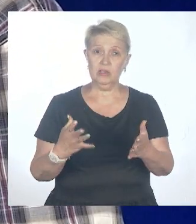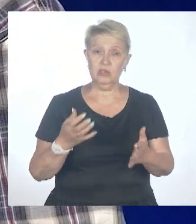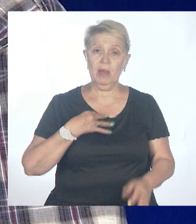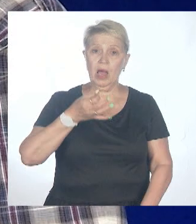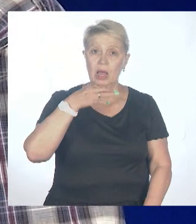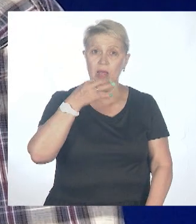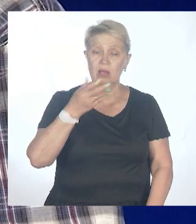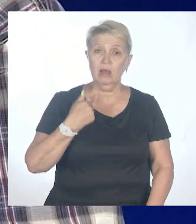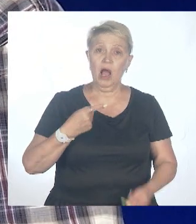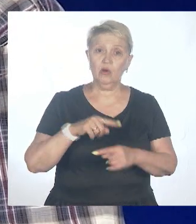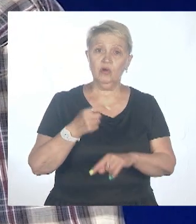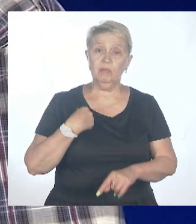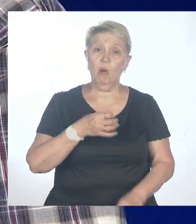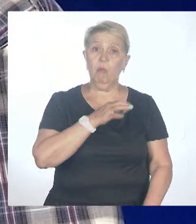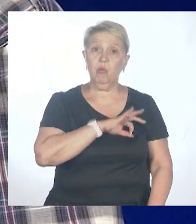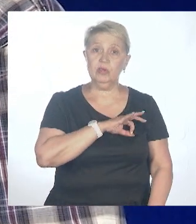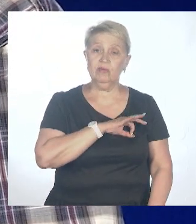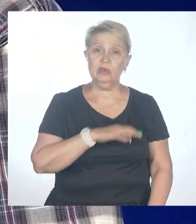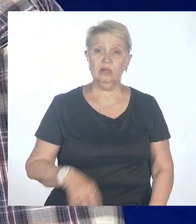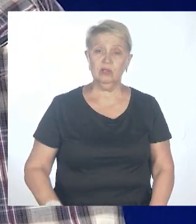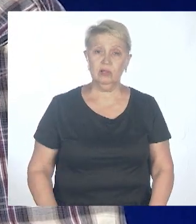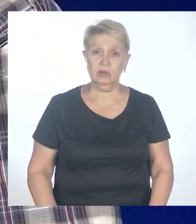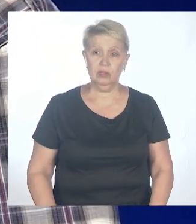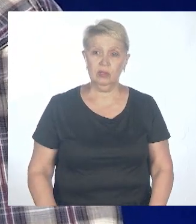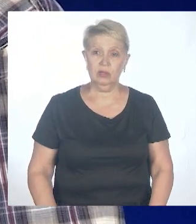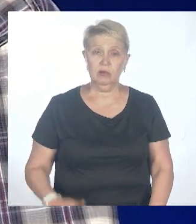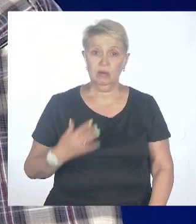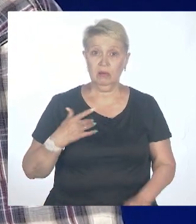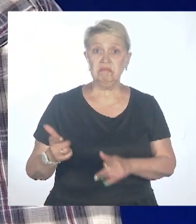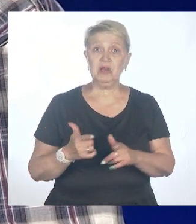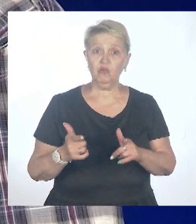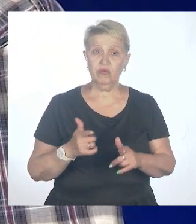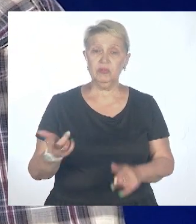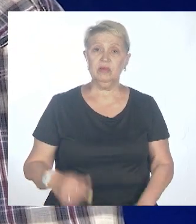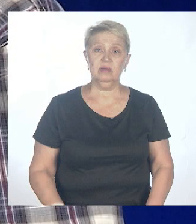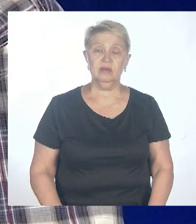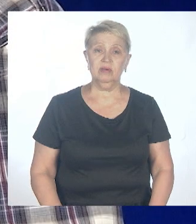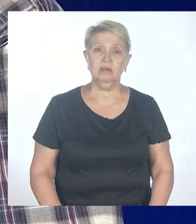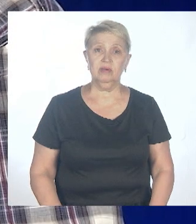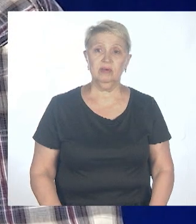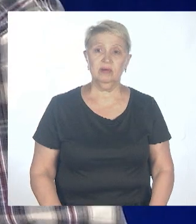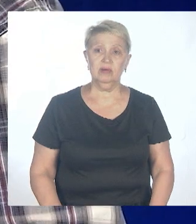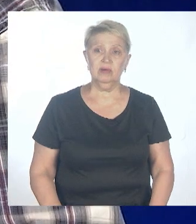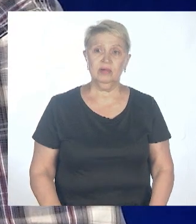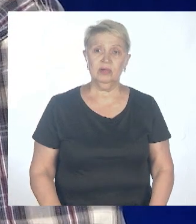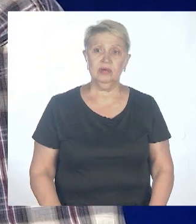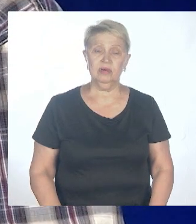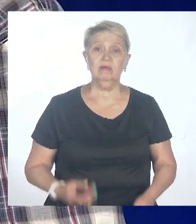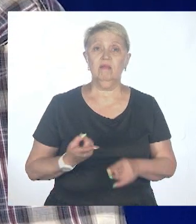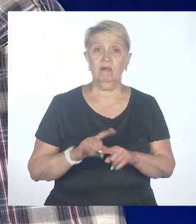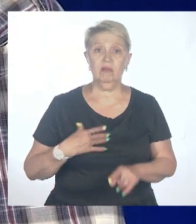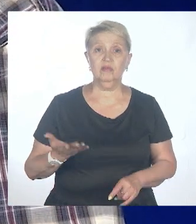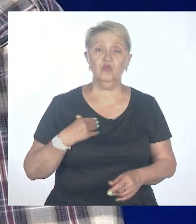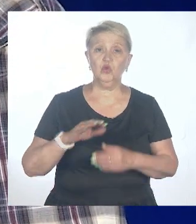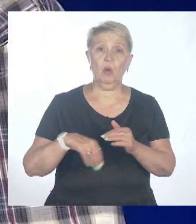средствами, которыми вы пользовались и прочее. Ну, то есть, готовимся, готовимся. Ну, моем руки, антисептики, это... Это само собой. Это